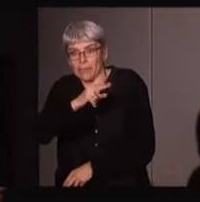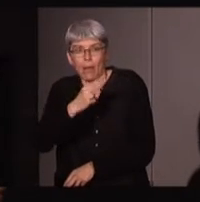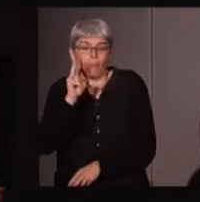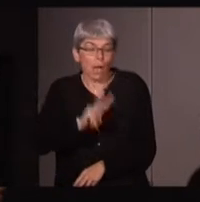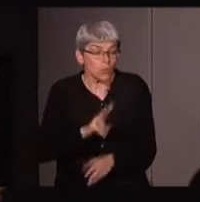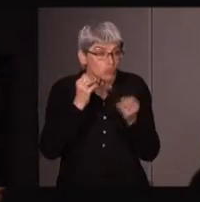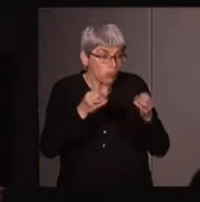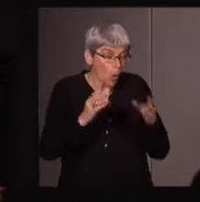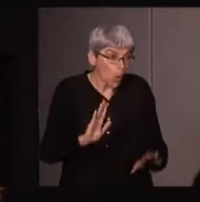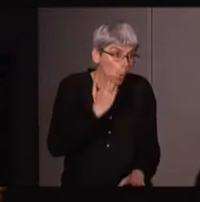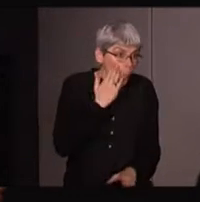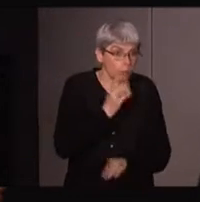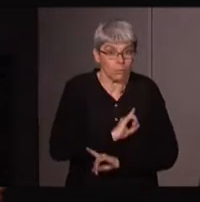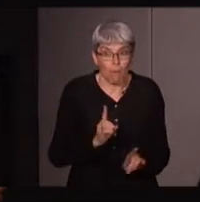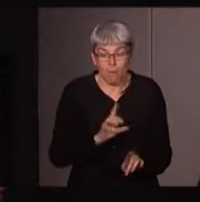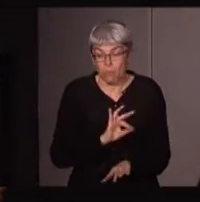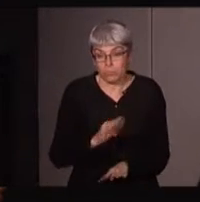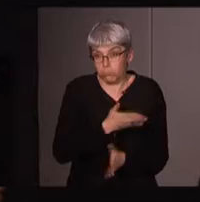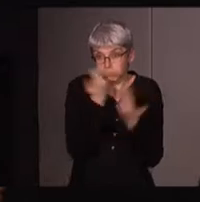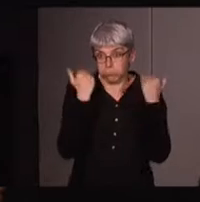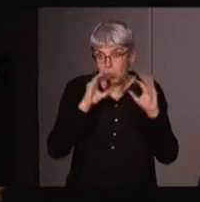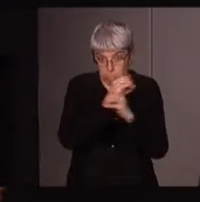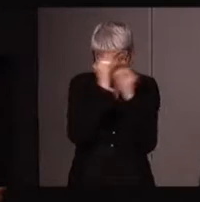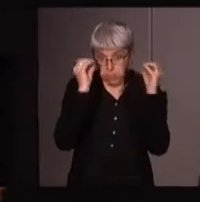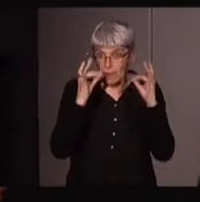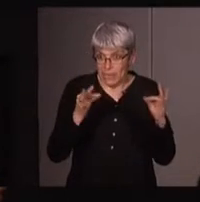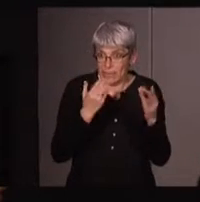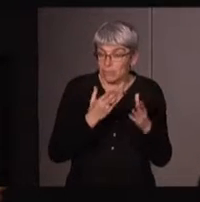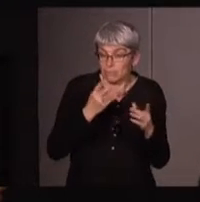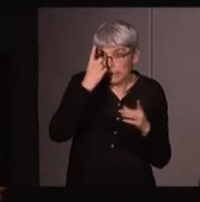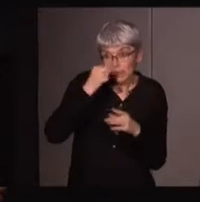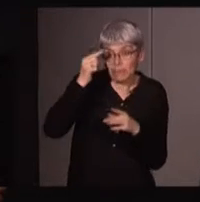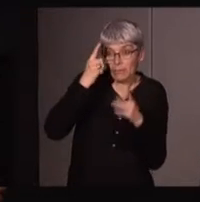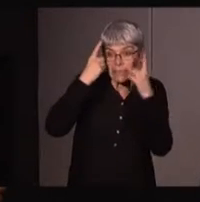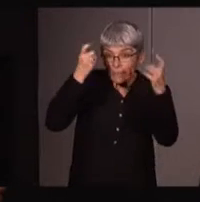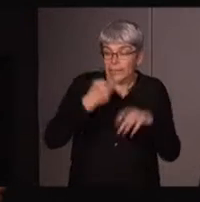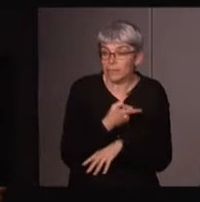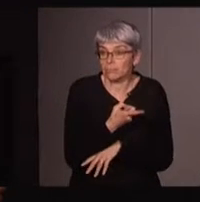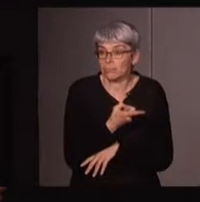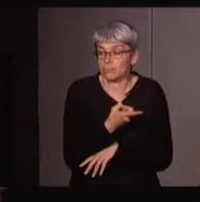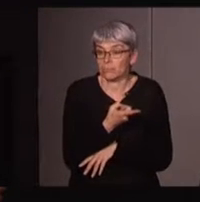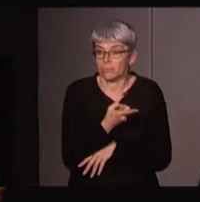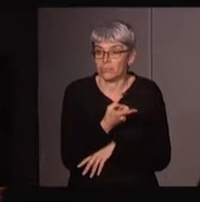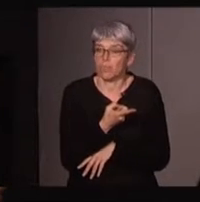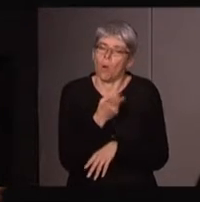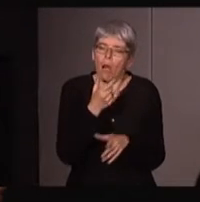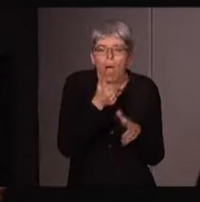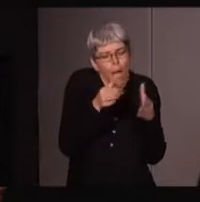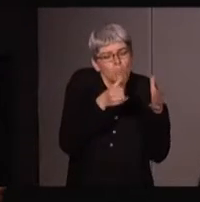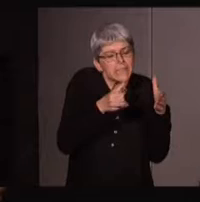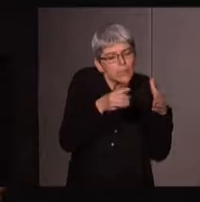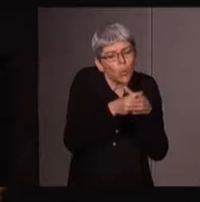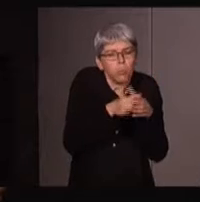courante, fréquente, connue en France. Donc, je vous le disais, c'est seulement une partie des écoféministes de ce mouvement-là qui se